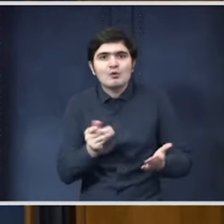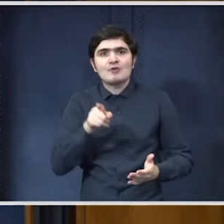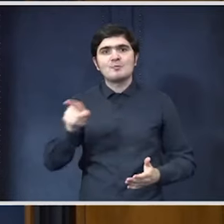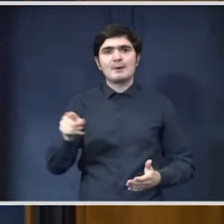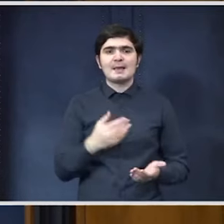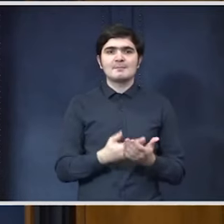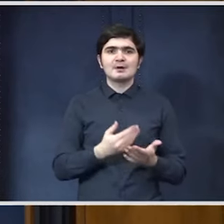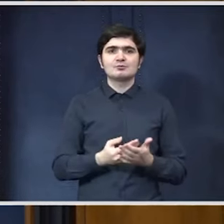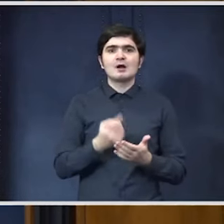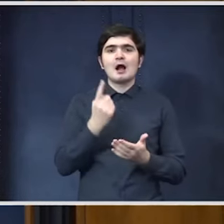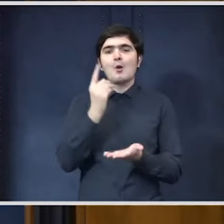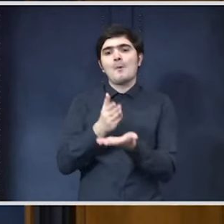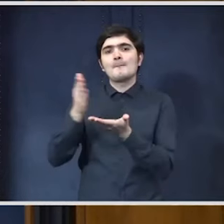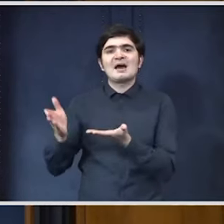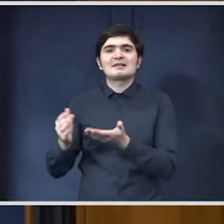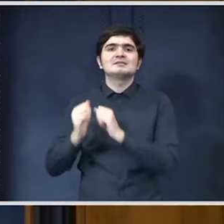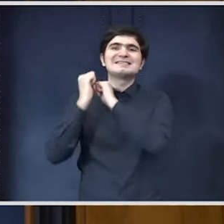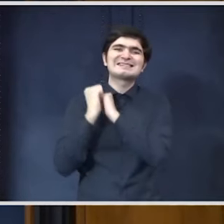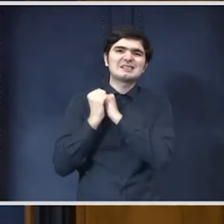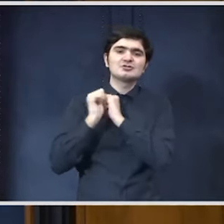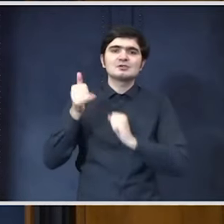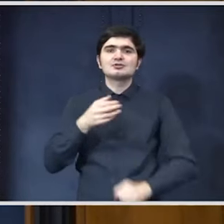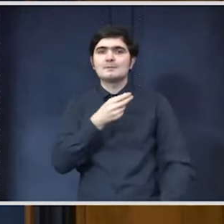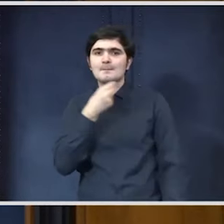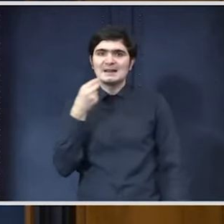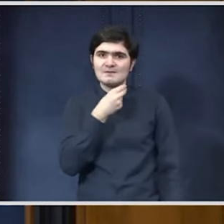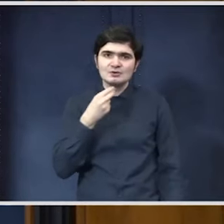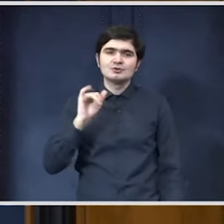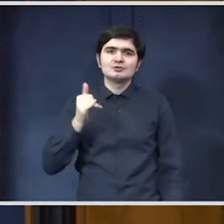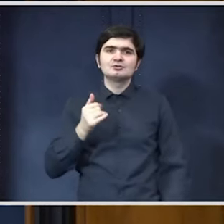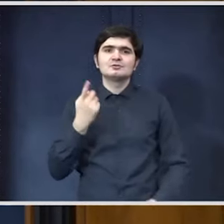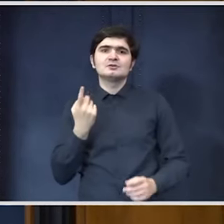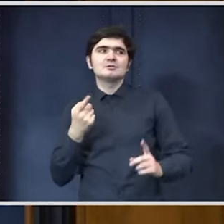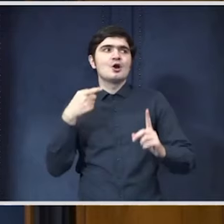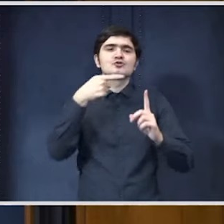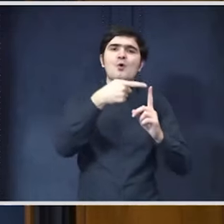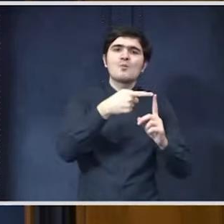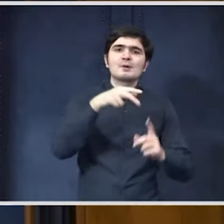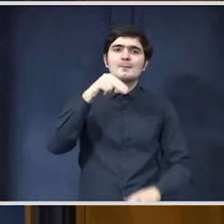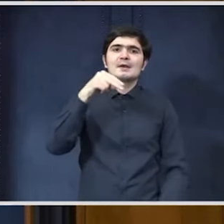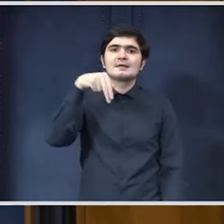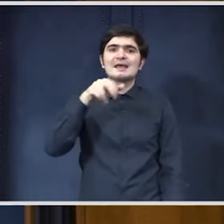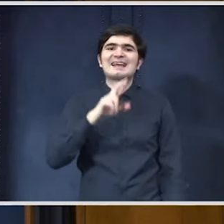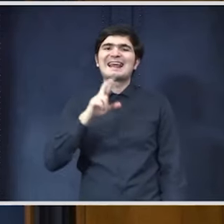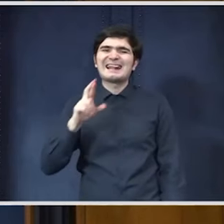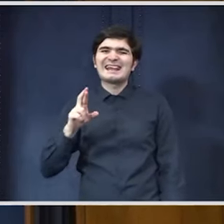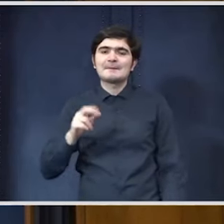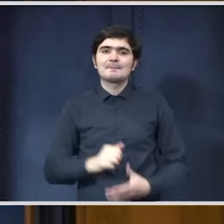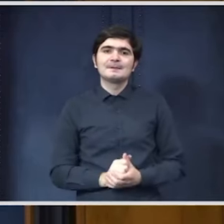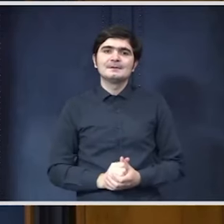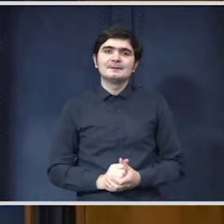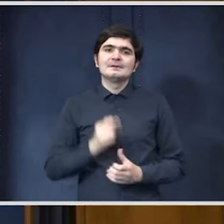trebuie ca o parte din sarcina, dar și din beneficiile și din obiectivele PNRR trebuie date spre